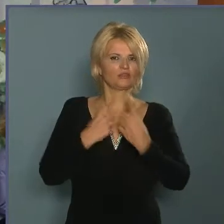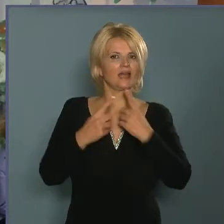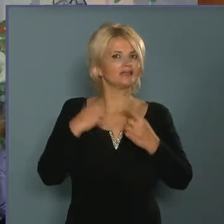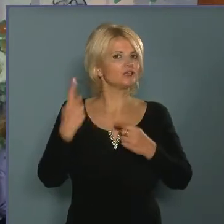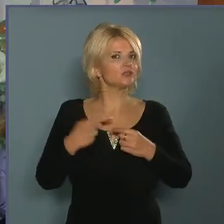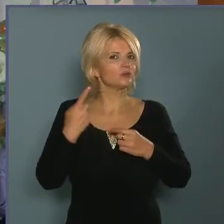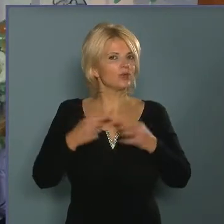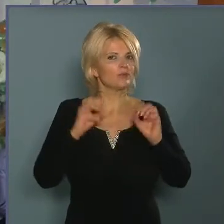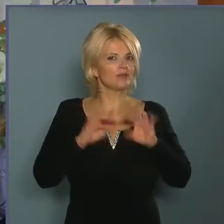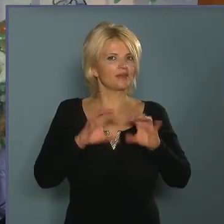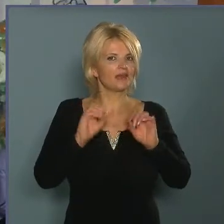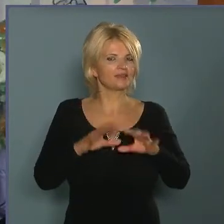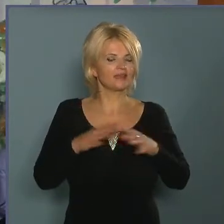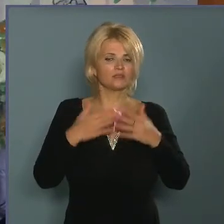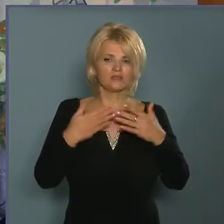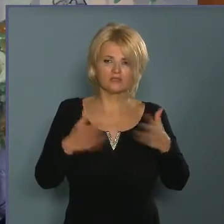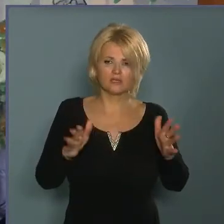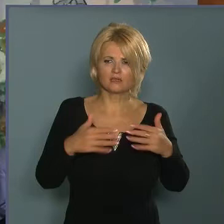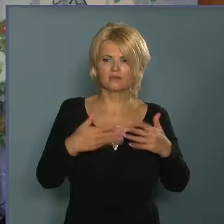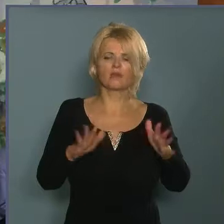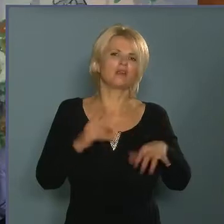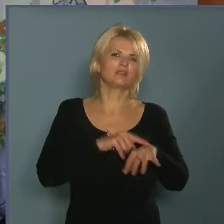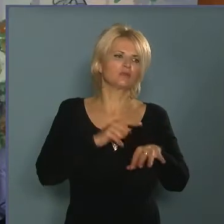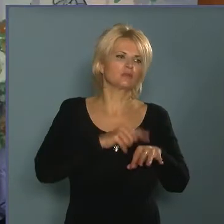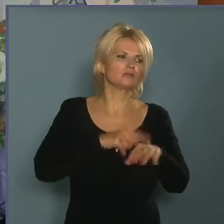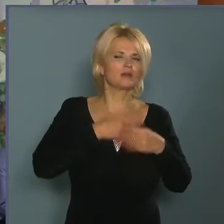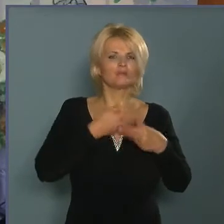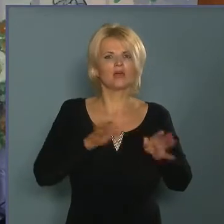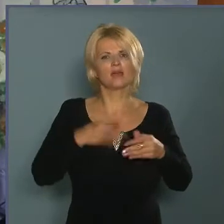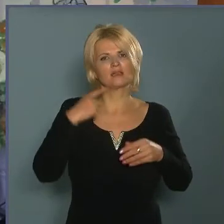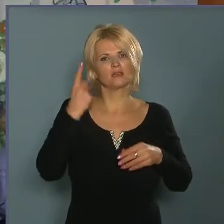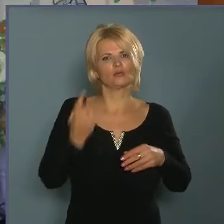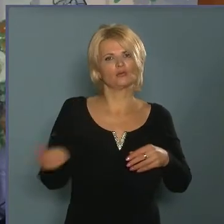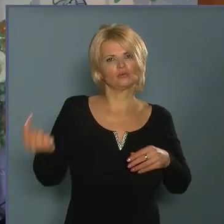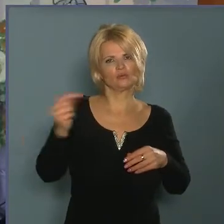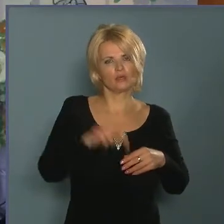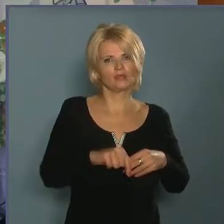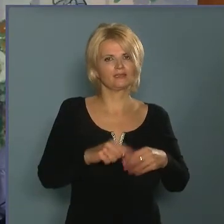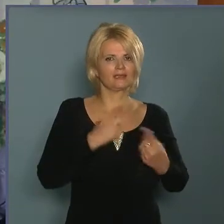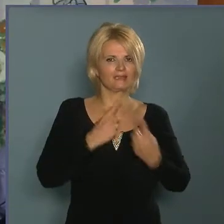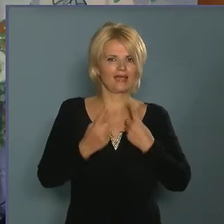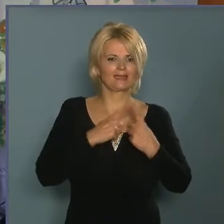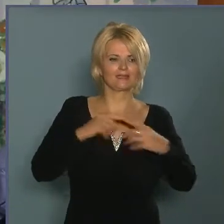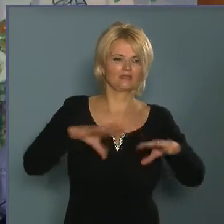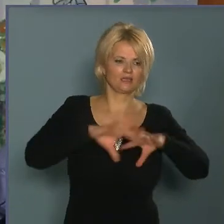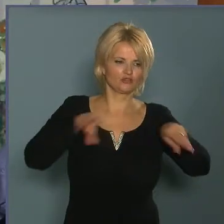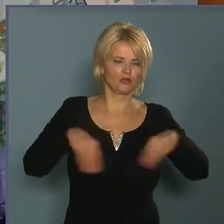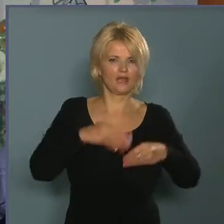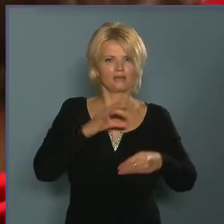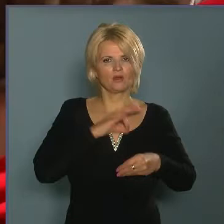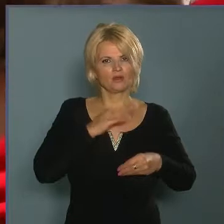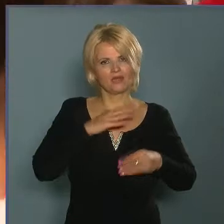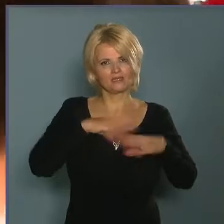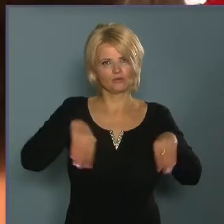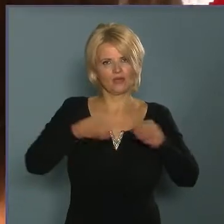berendezünk, ahol a nyitvatartási időben bárki szabadon a saját szabadidejéhez igazodva tud játszani együtt a családjából, barátaival, nagyszüleivel,